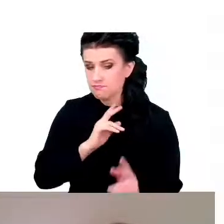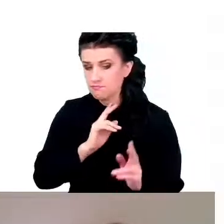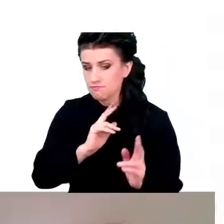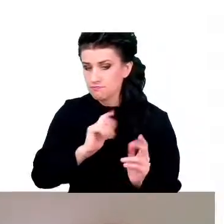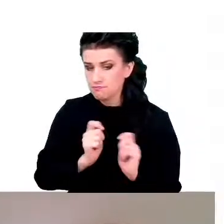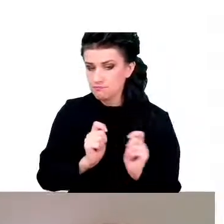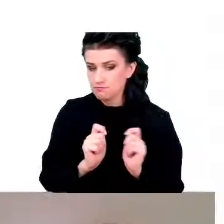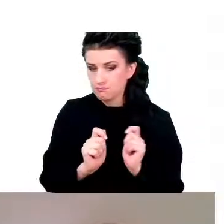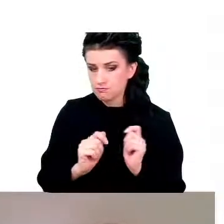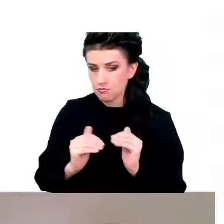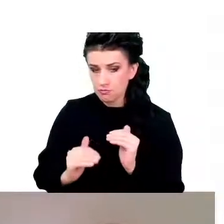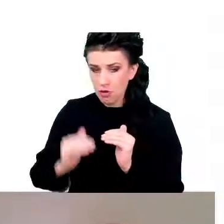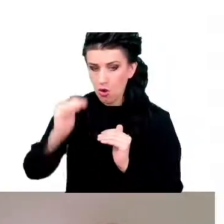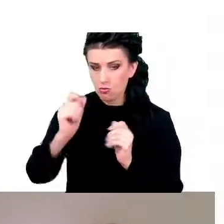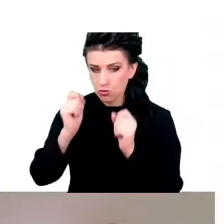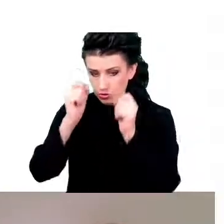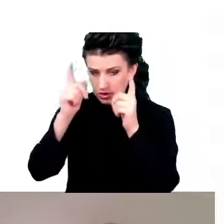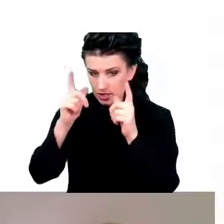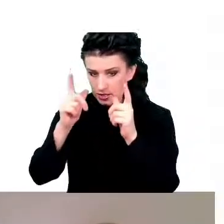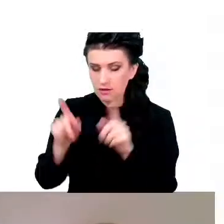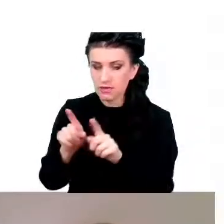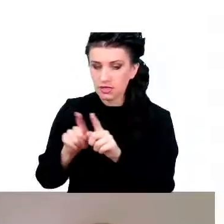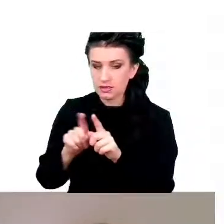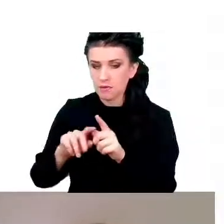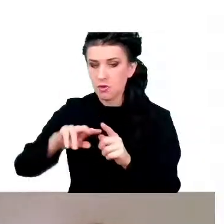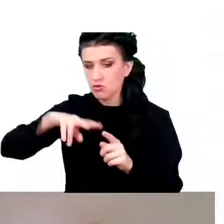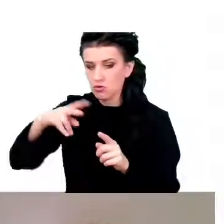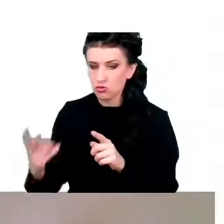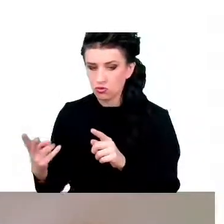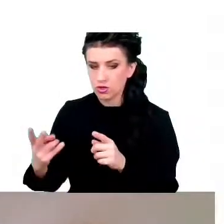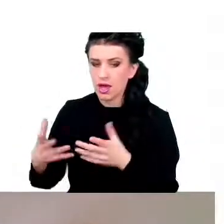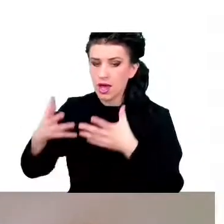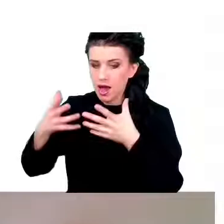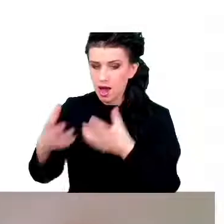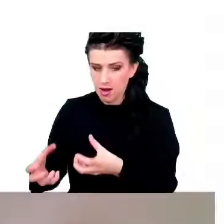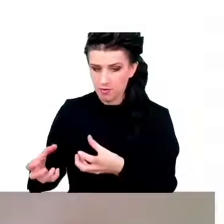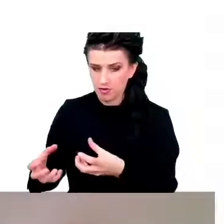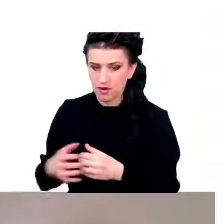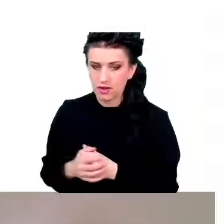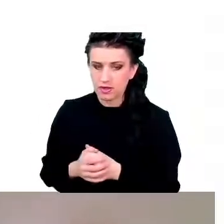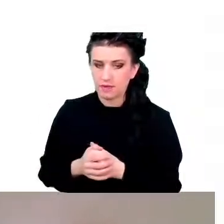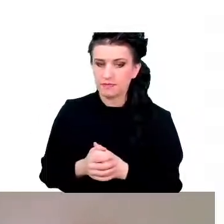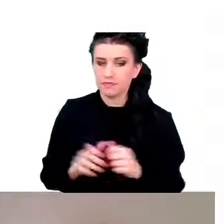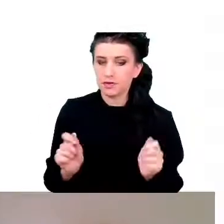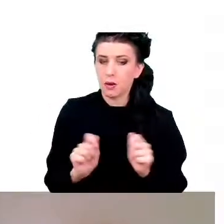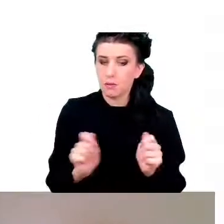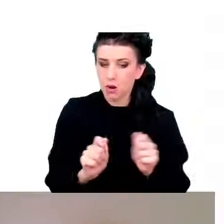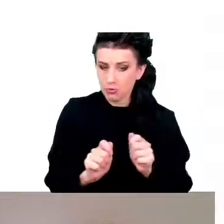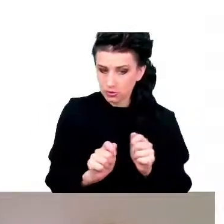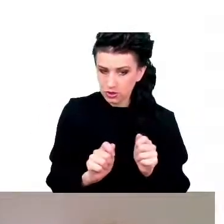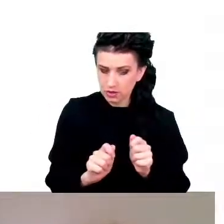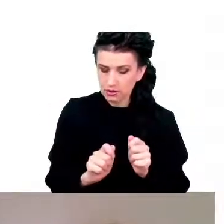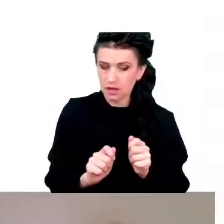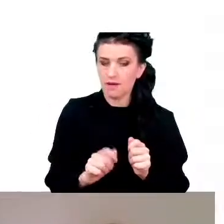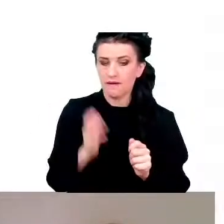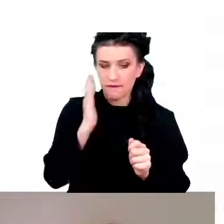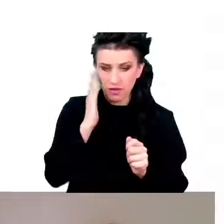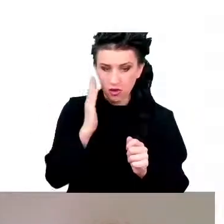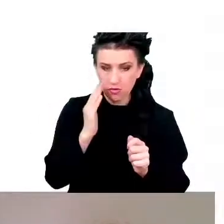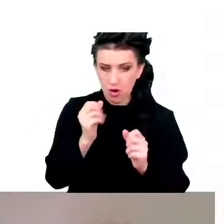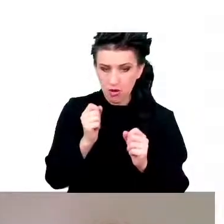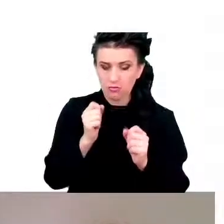i hamujące. I sygnały pobudzające, no to wiadomo, pobudzają, a hamujące pozwalają na to,